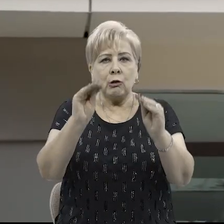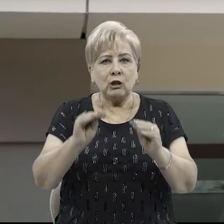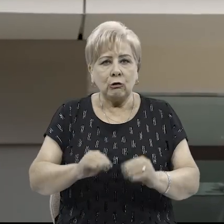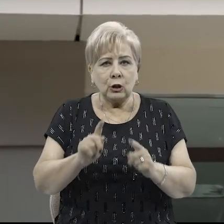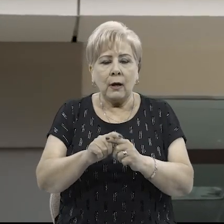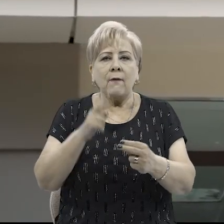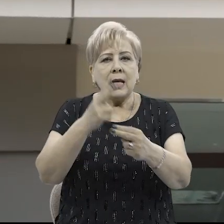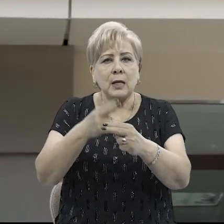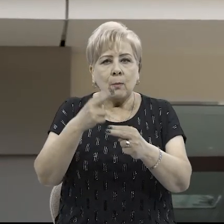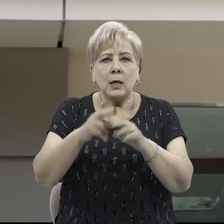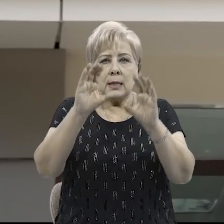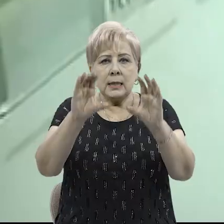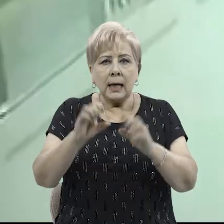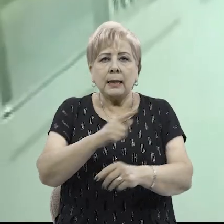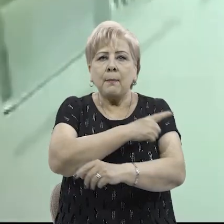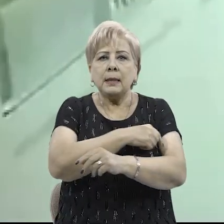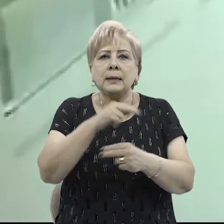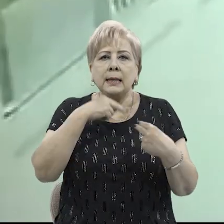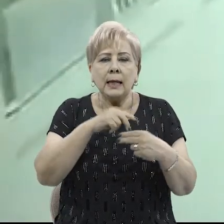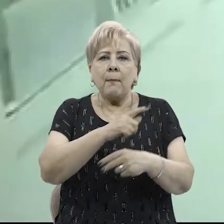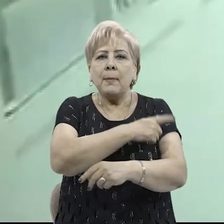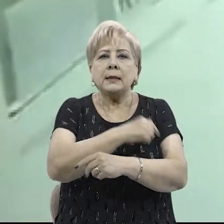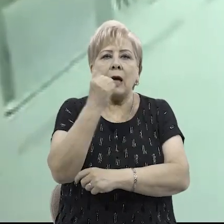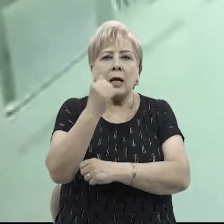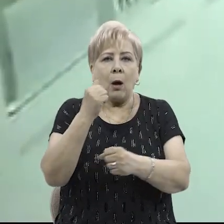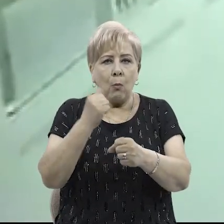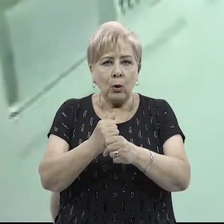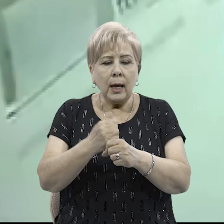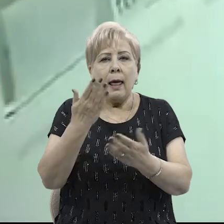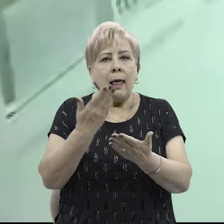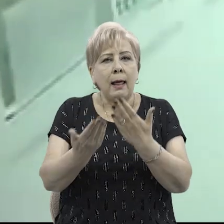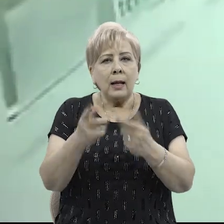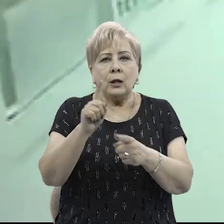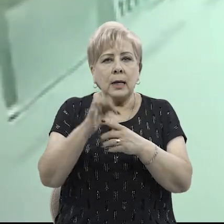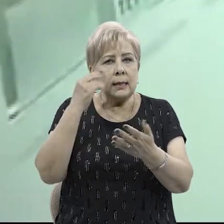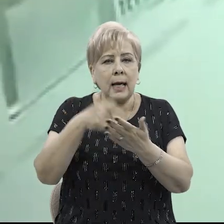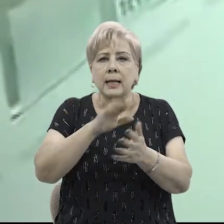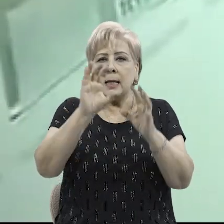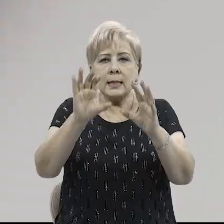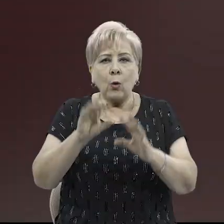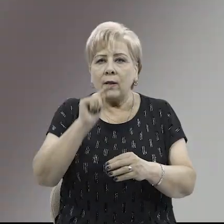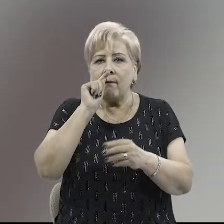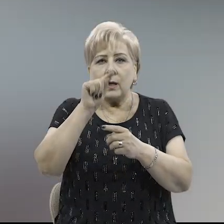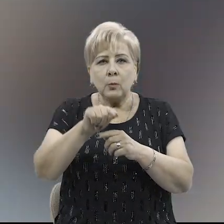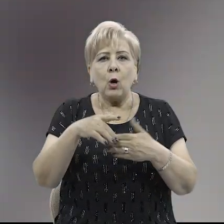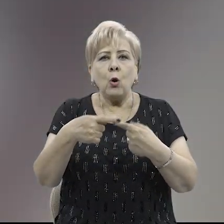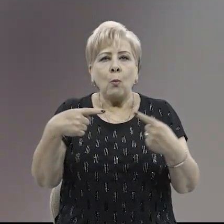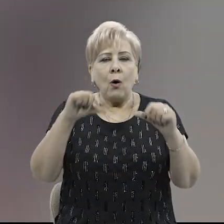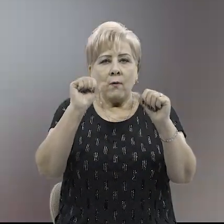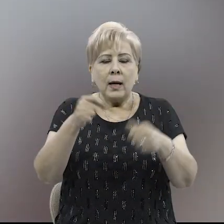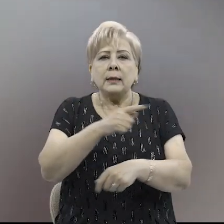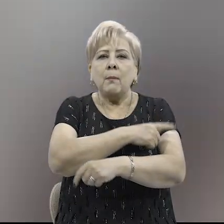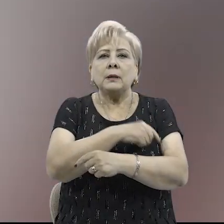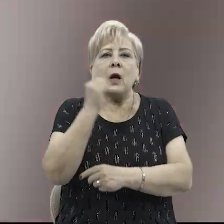Воспрепятствование законной медицинской деятельности медицинского работника или с этой целью незаконное воздействие в любой форме на